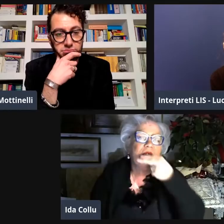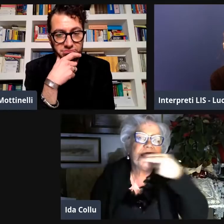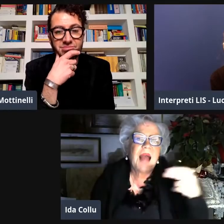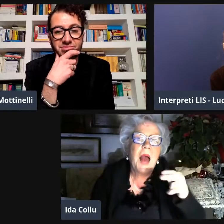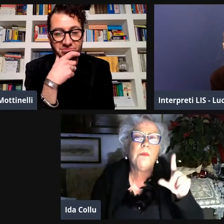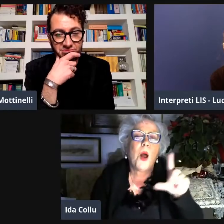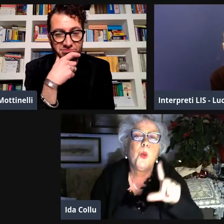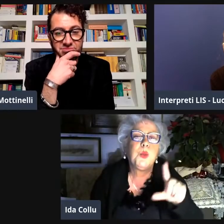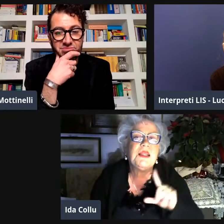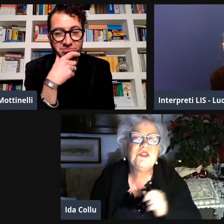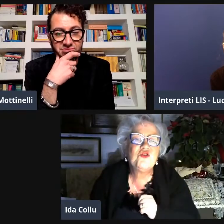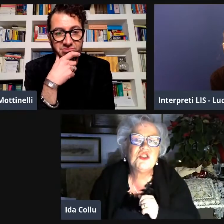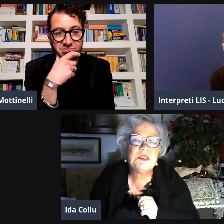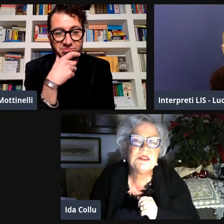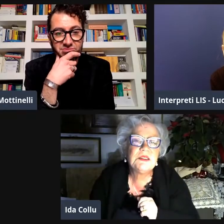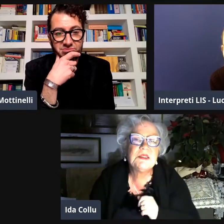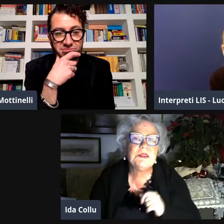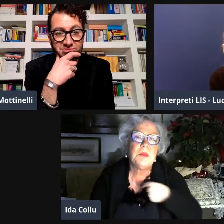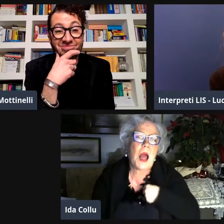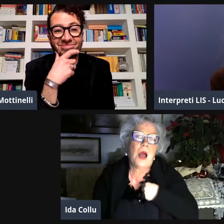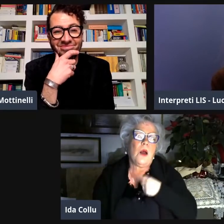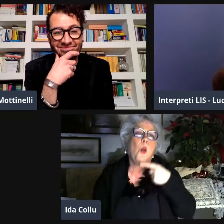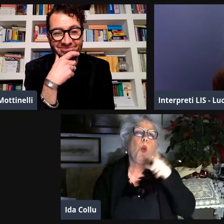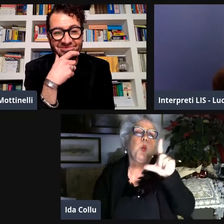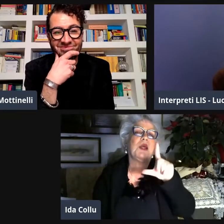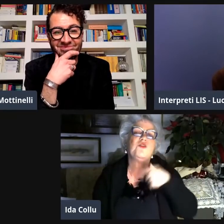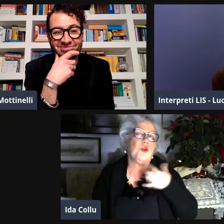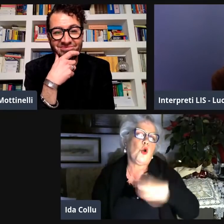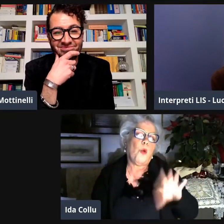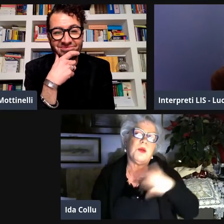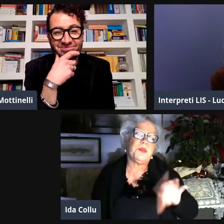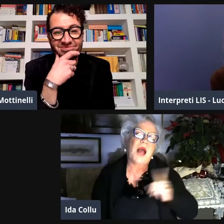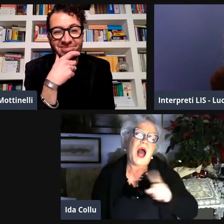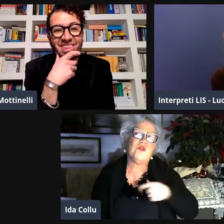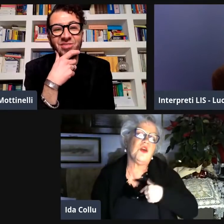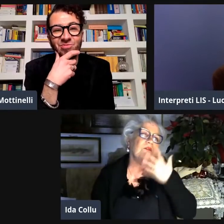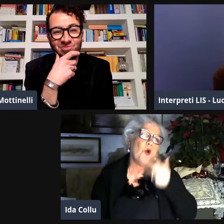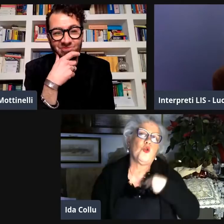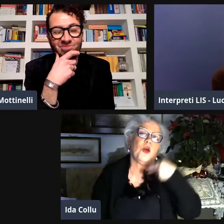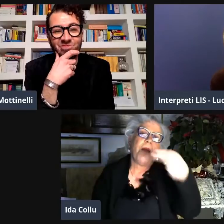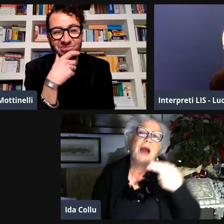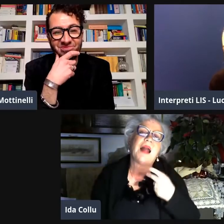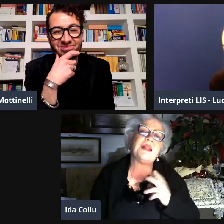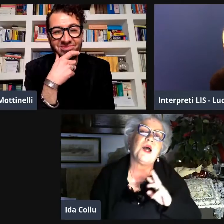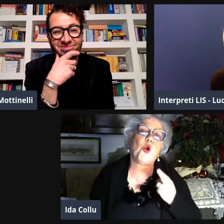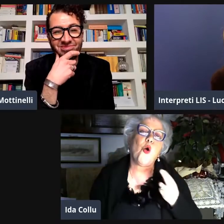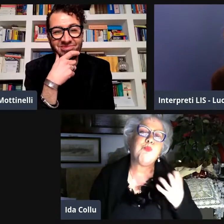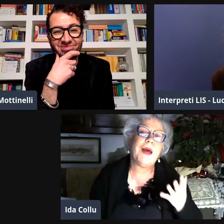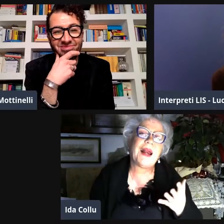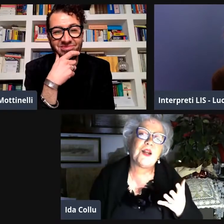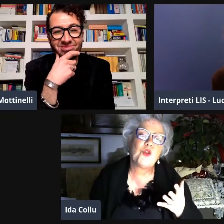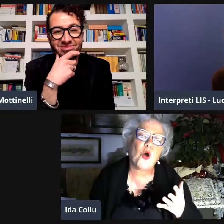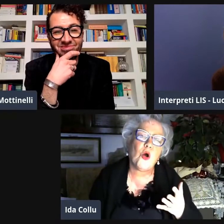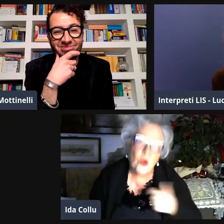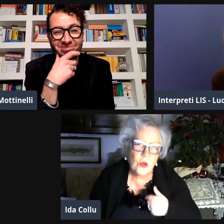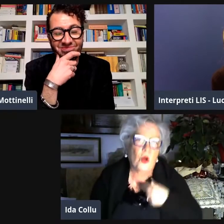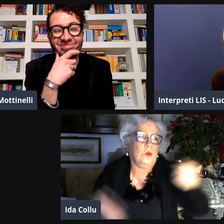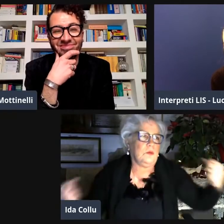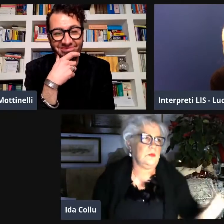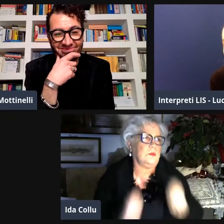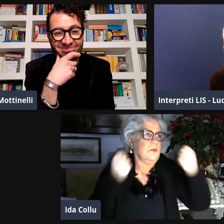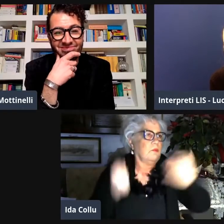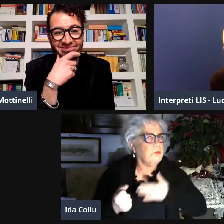è un po' come dire che se ha un figlio lo si chiama Luigi e a me Luigi non piace come nome io voglio